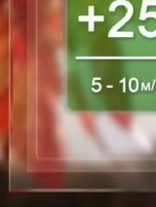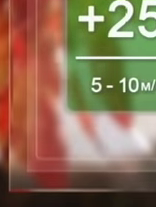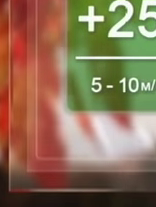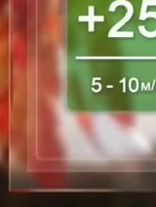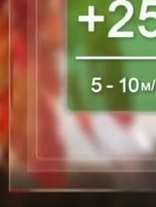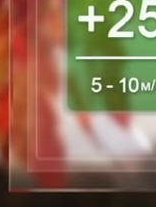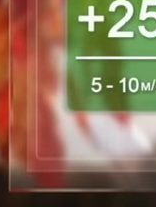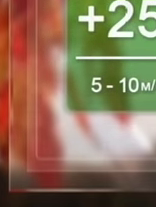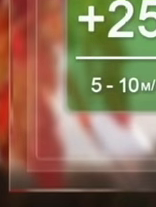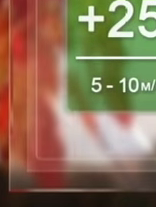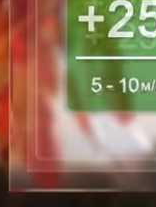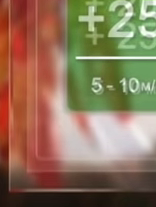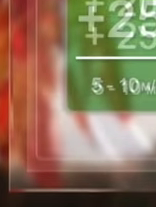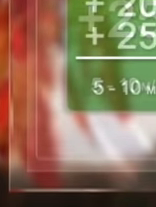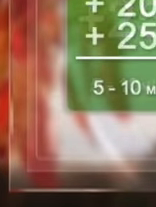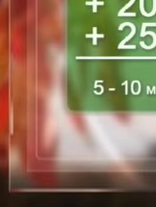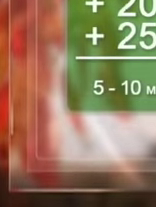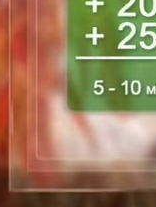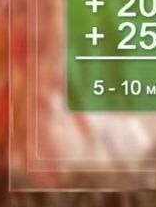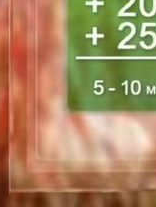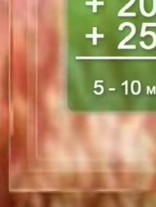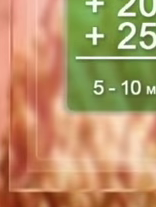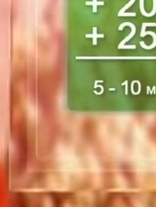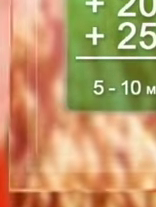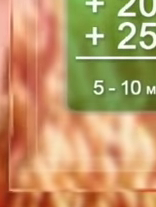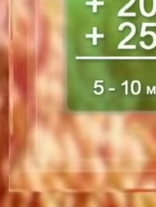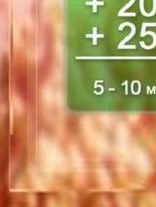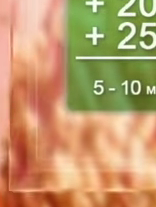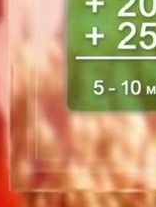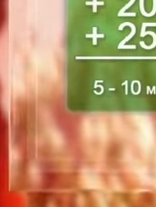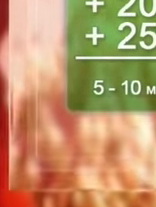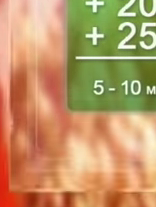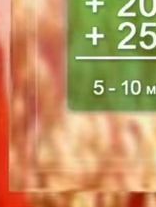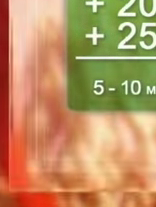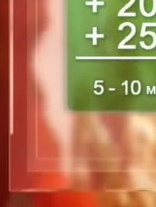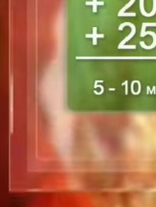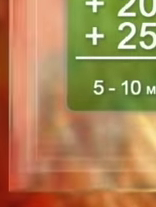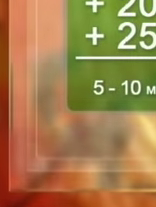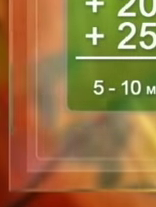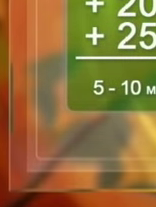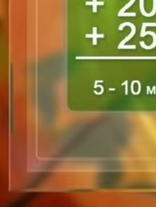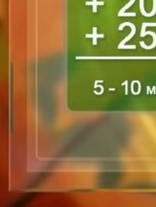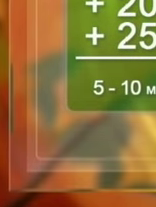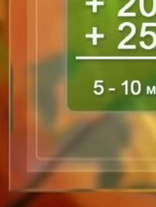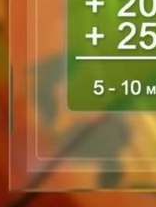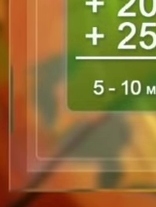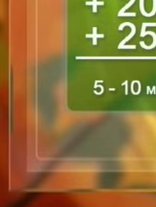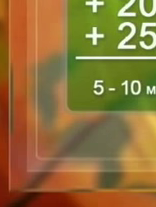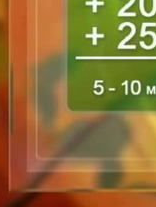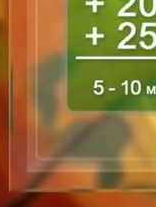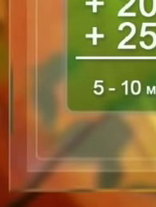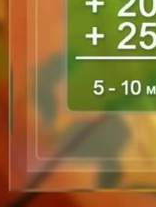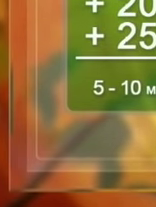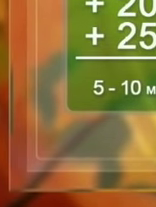в день до 25-27 градусів. 5-6 вересня дощитиме, а в наступні дві доби переважно без опадів. Температура повітря